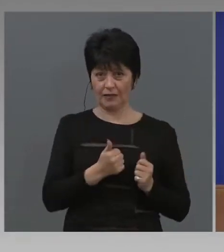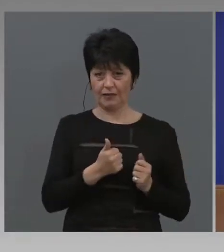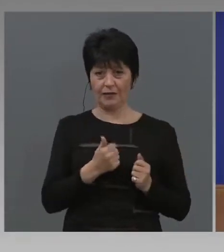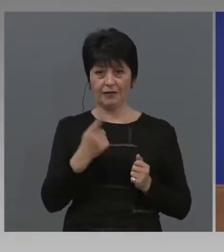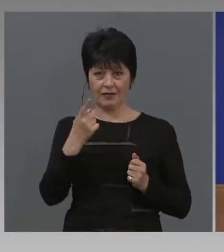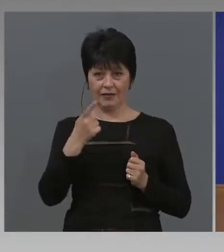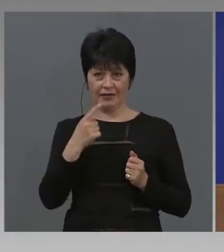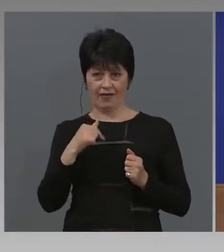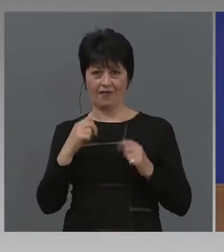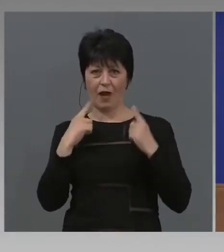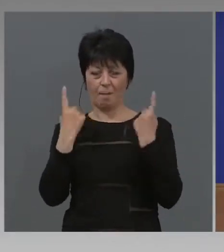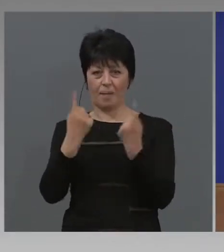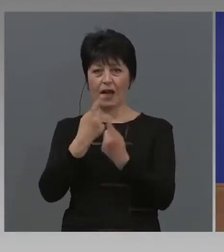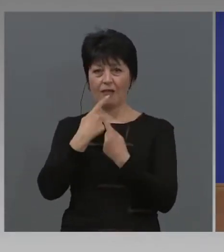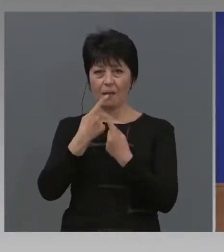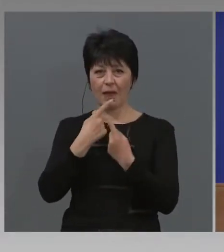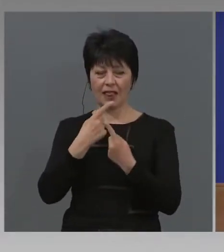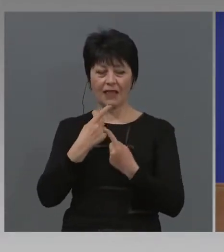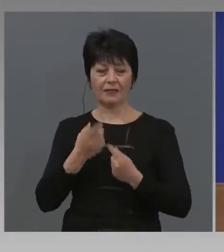парламента.